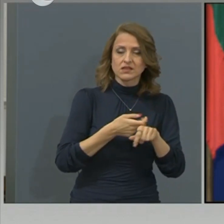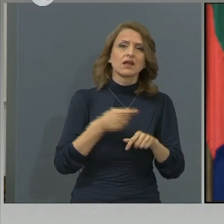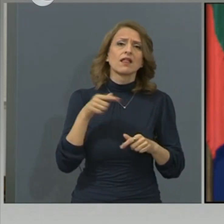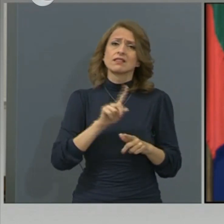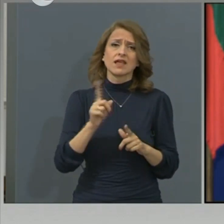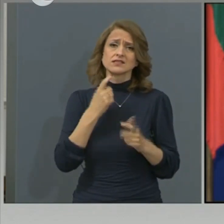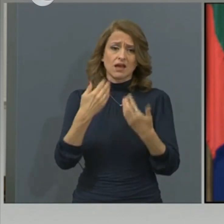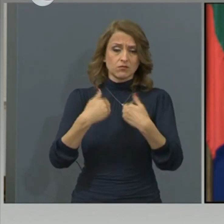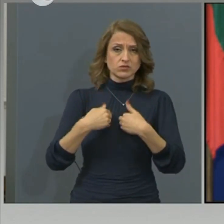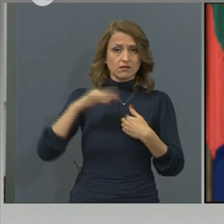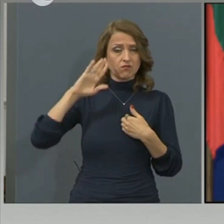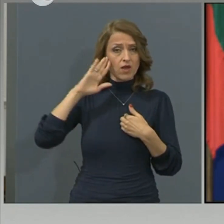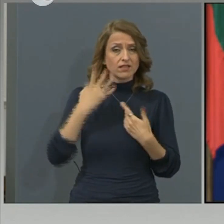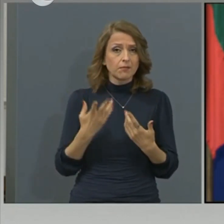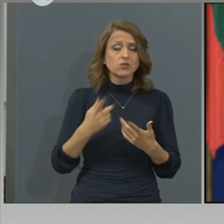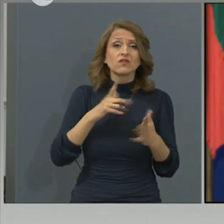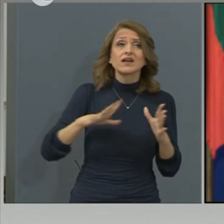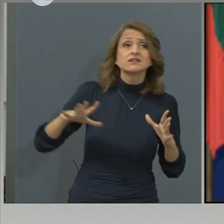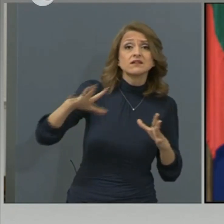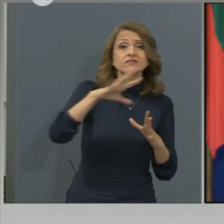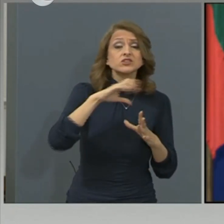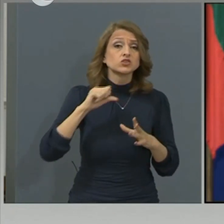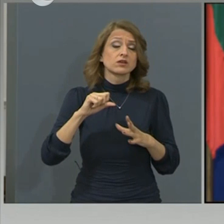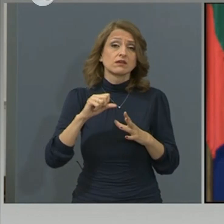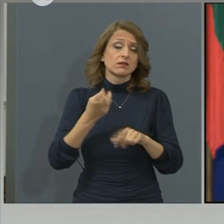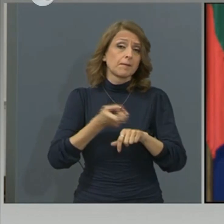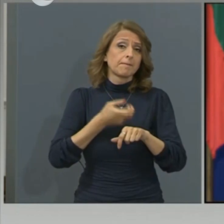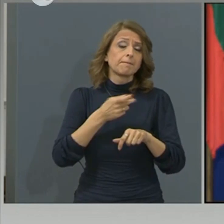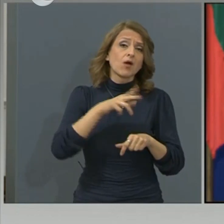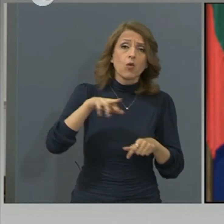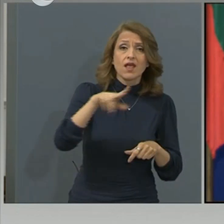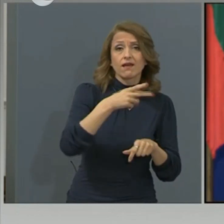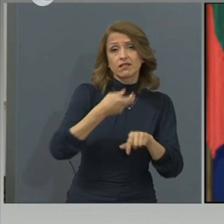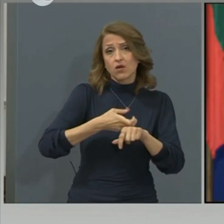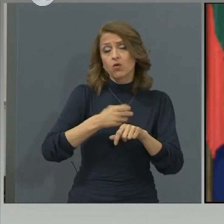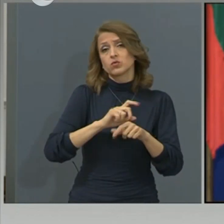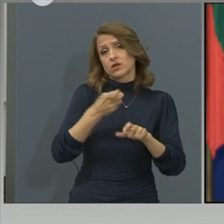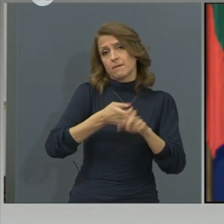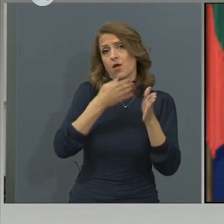Военно-медицинска академия, а препоръчителни критерии за всички колеги в страната.